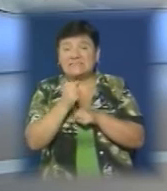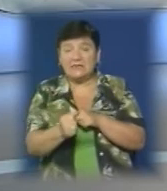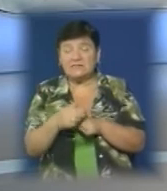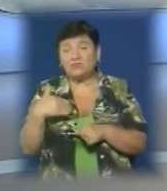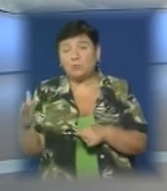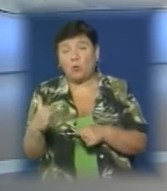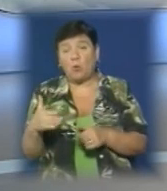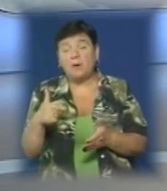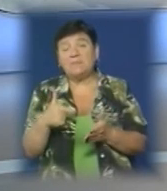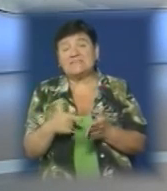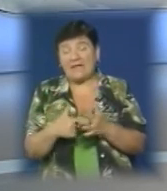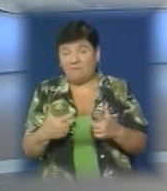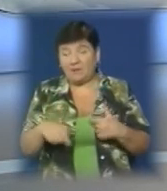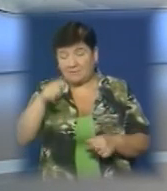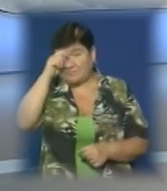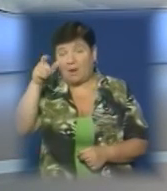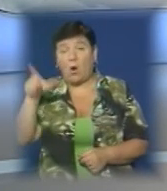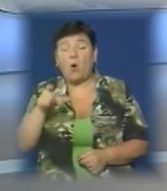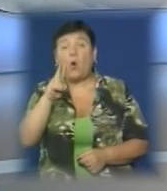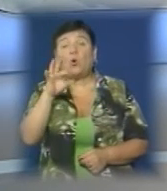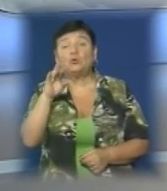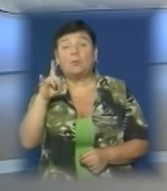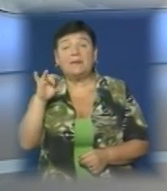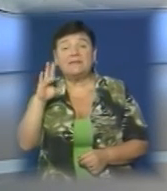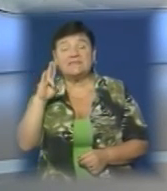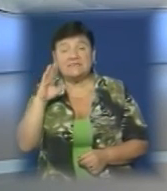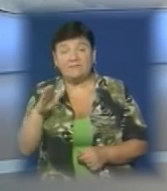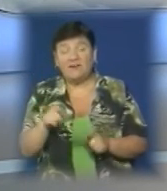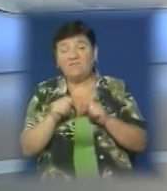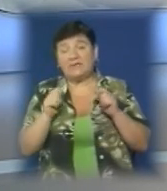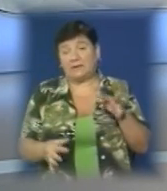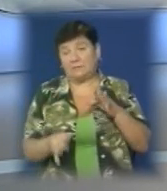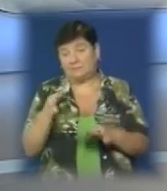із боку місцевих контрабандистів. Нападників затримано відкрито кримінальне провадження.